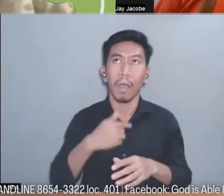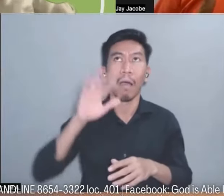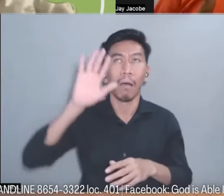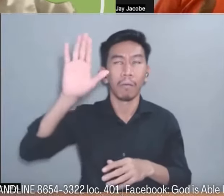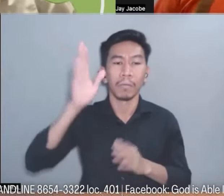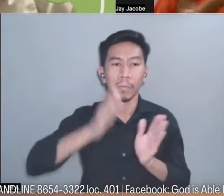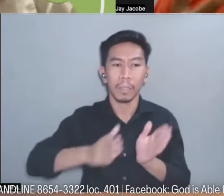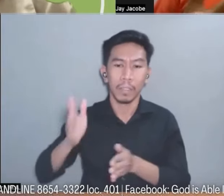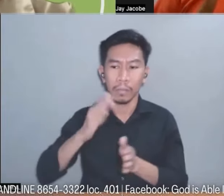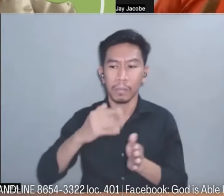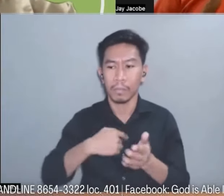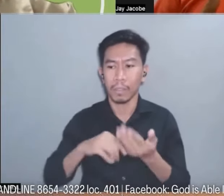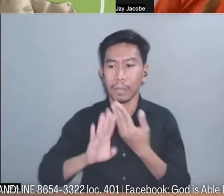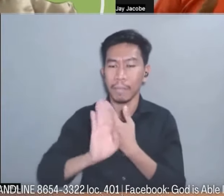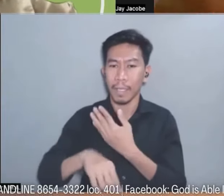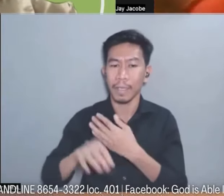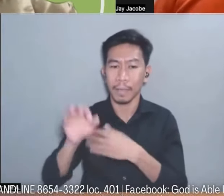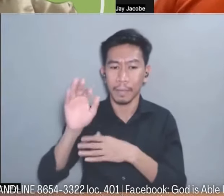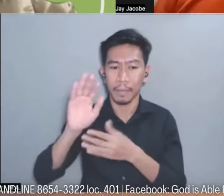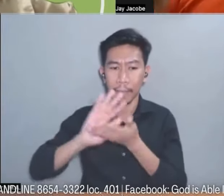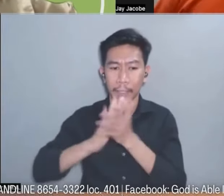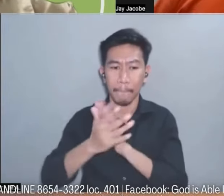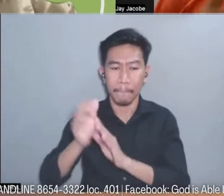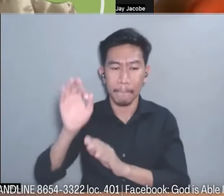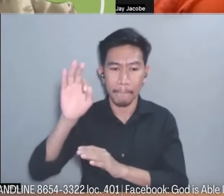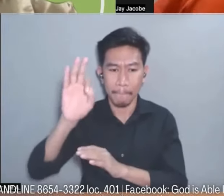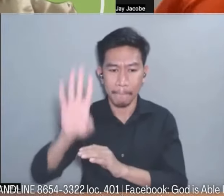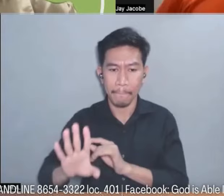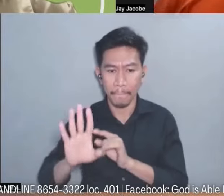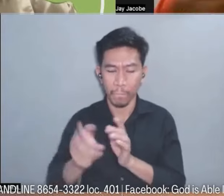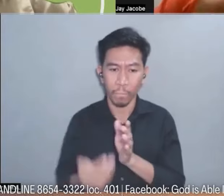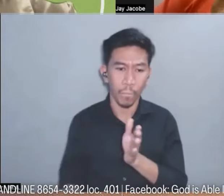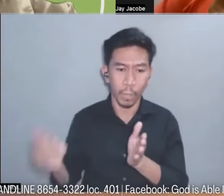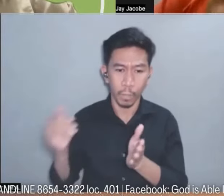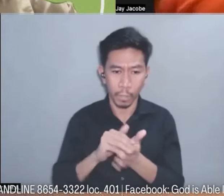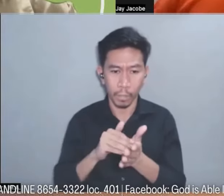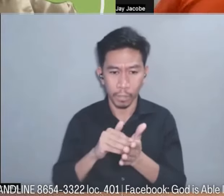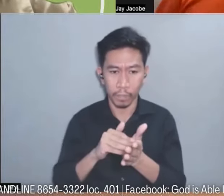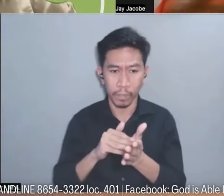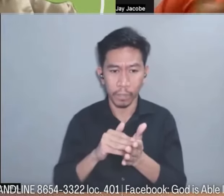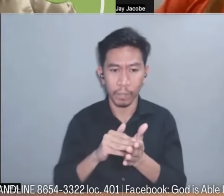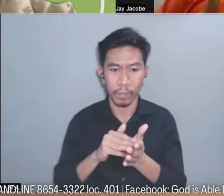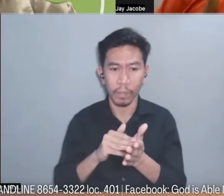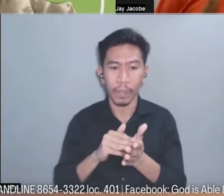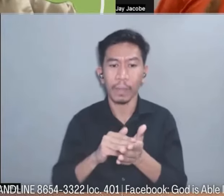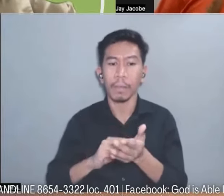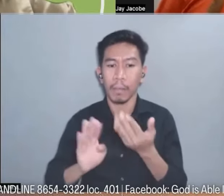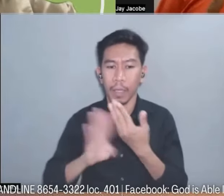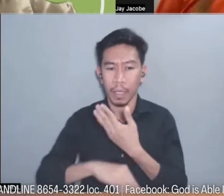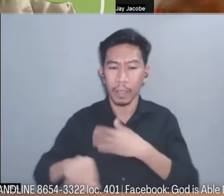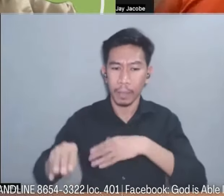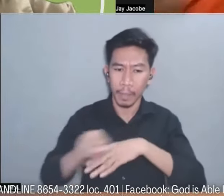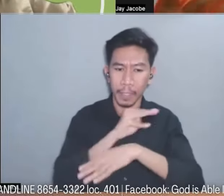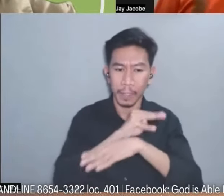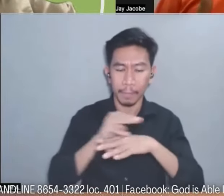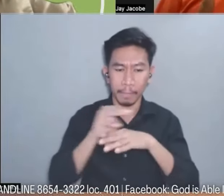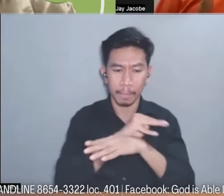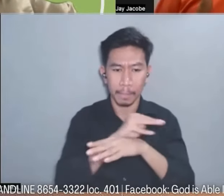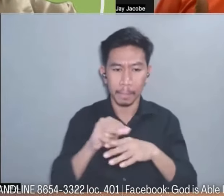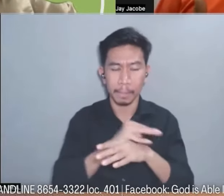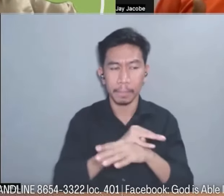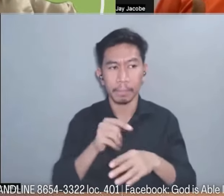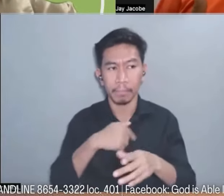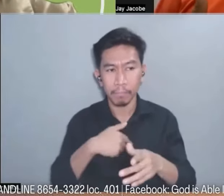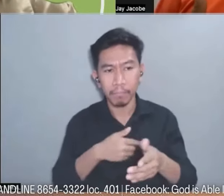-pastor bilang administrative pastor and handling again the Sagnet ministry bag bumalik po ako at nag-outreach din po